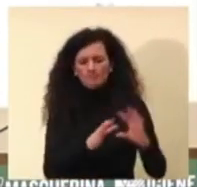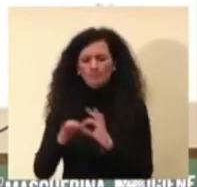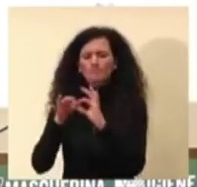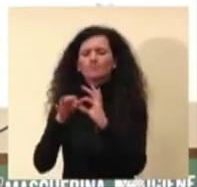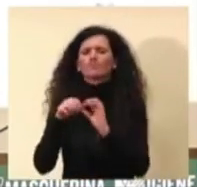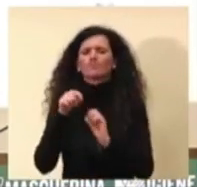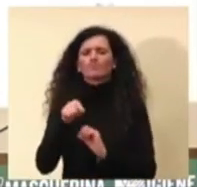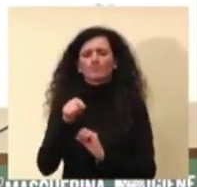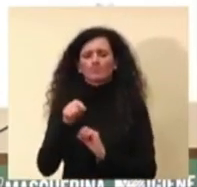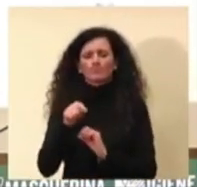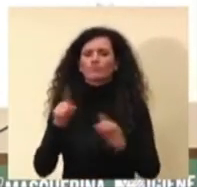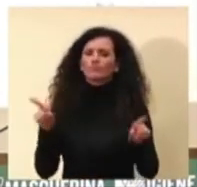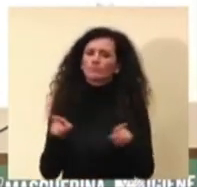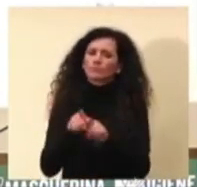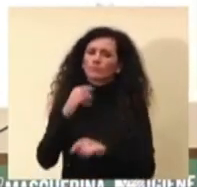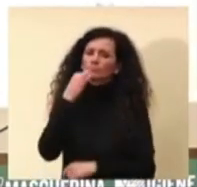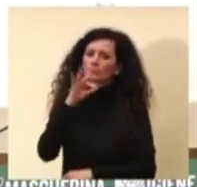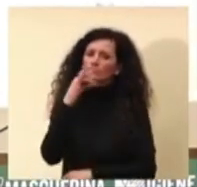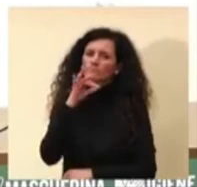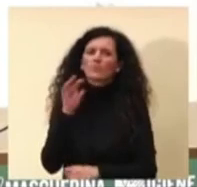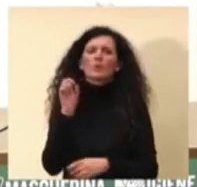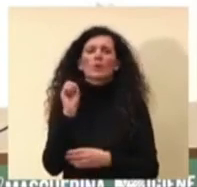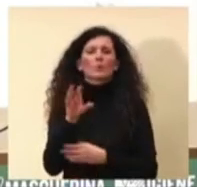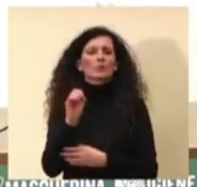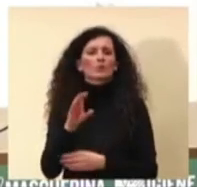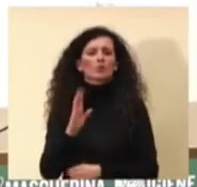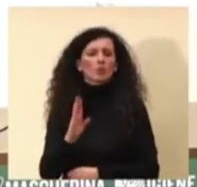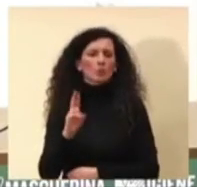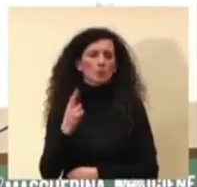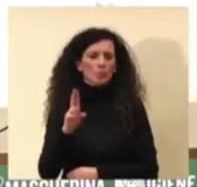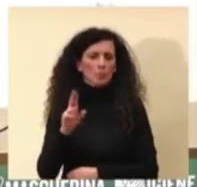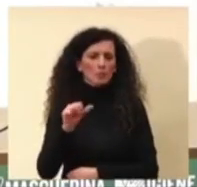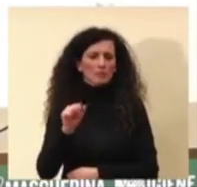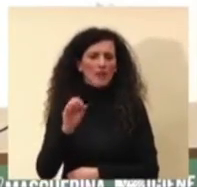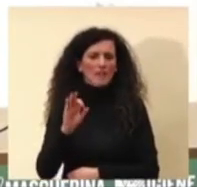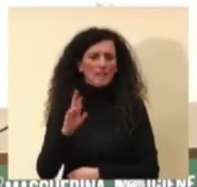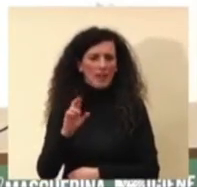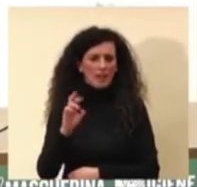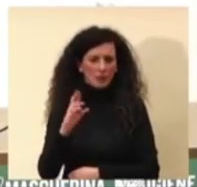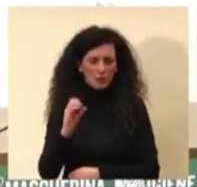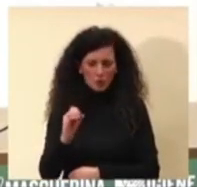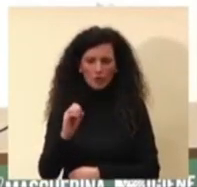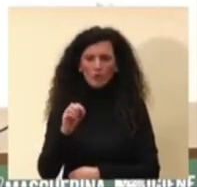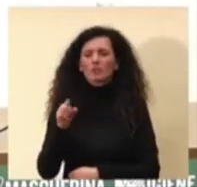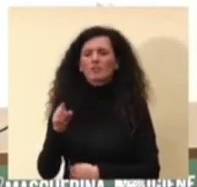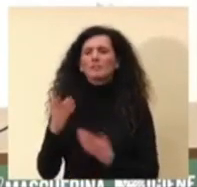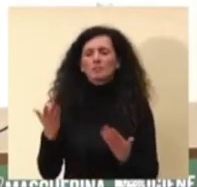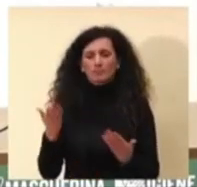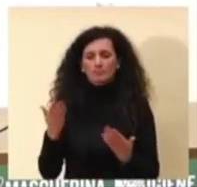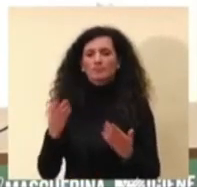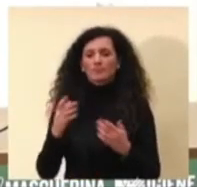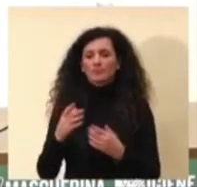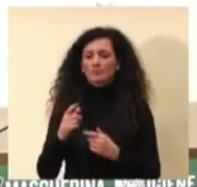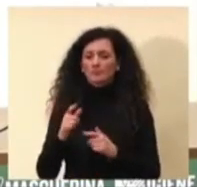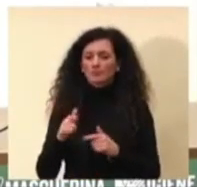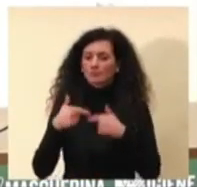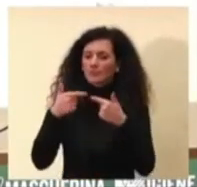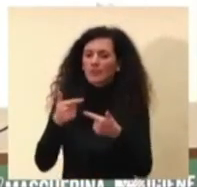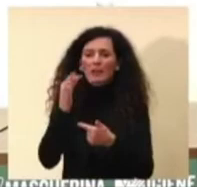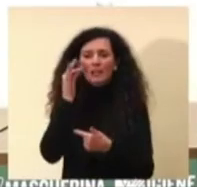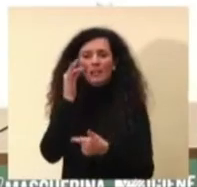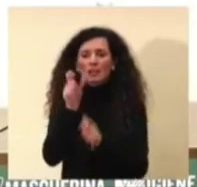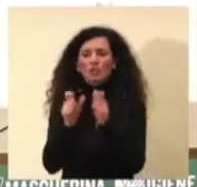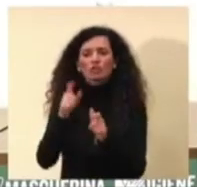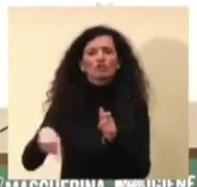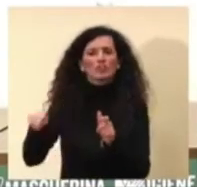sottolineato il professor Brusaferro cioè dire la riduzione dell'incidenza nei soggetti